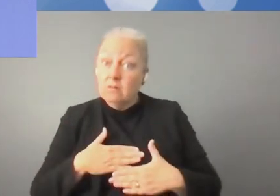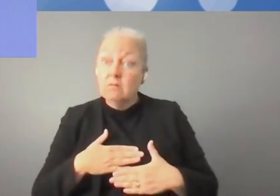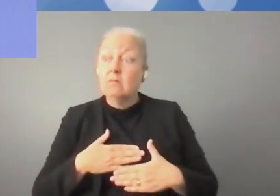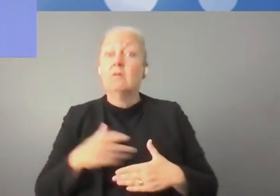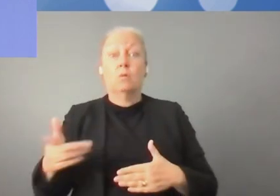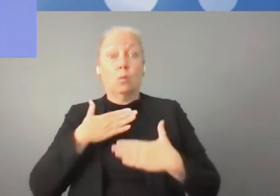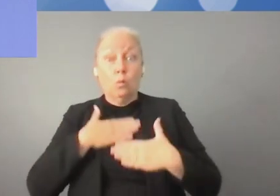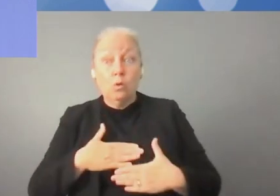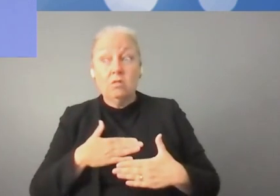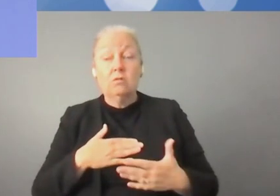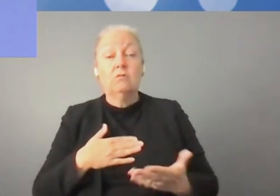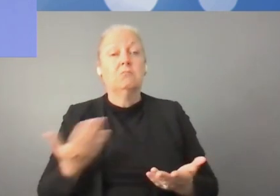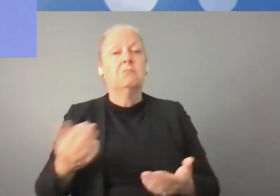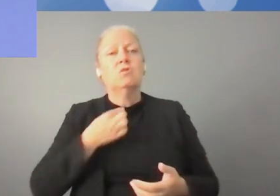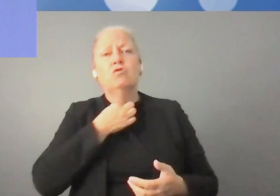clé du succès.